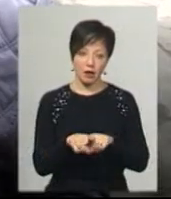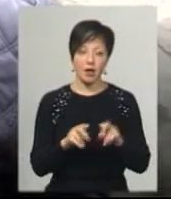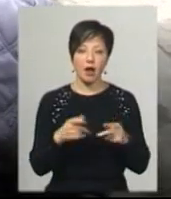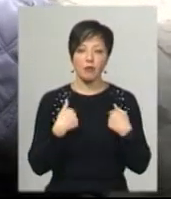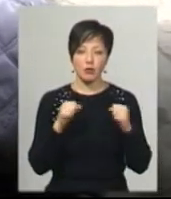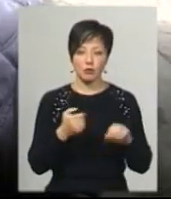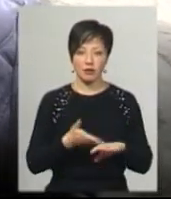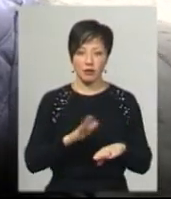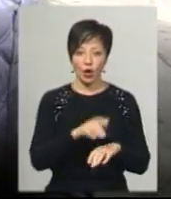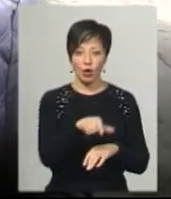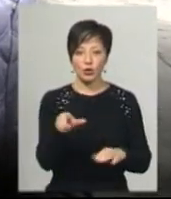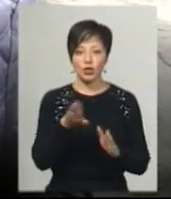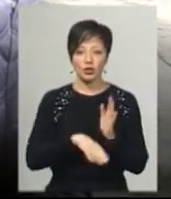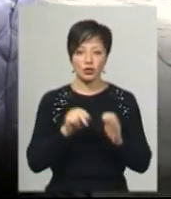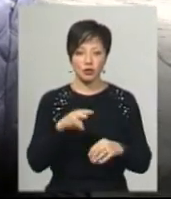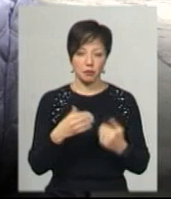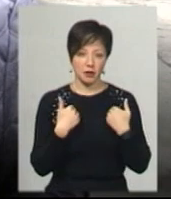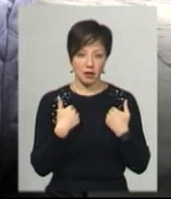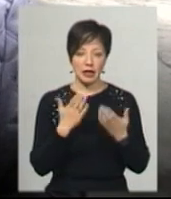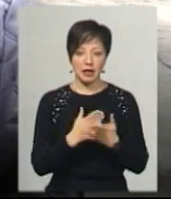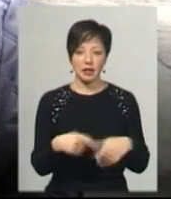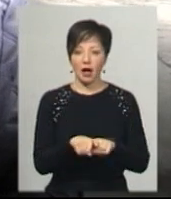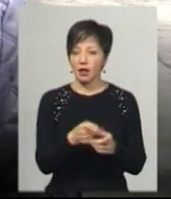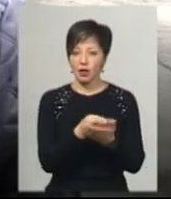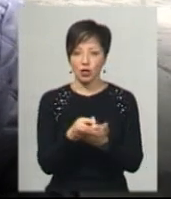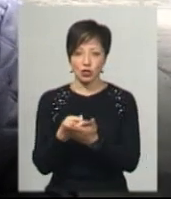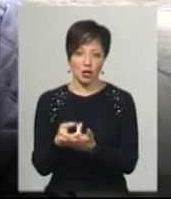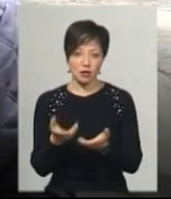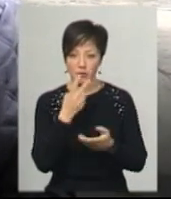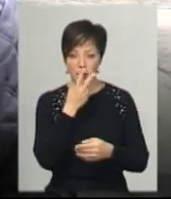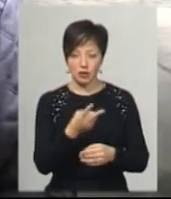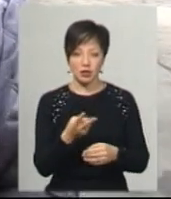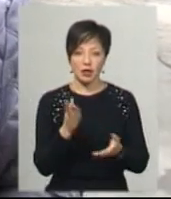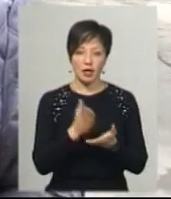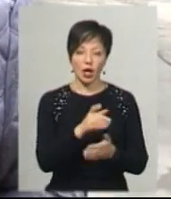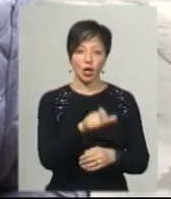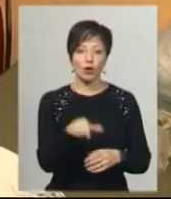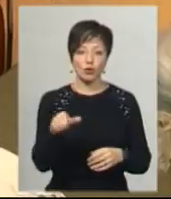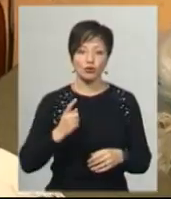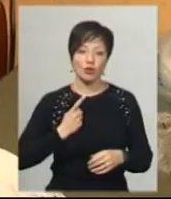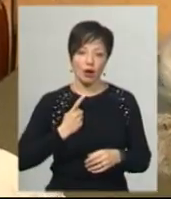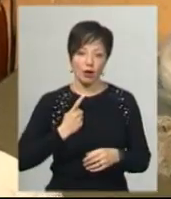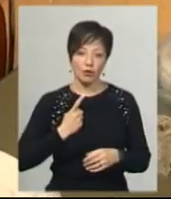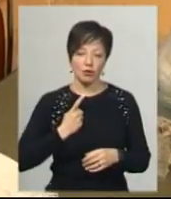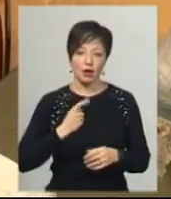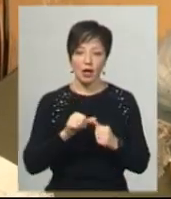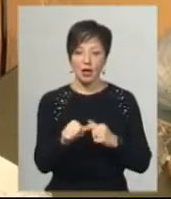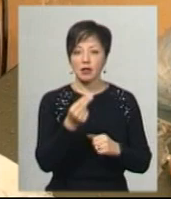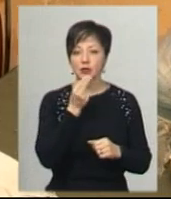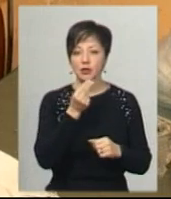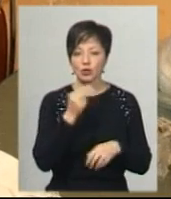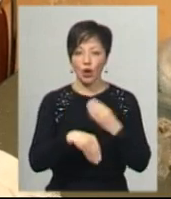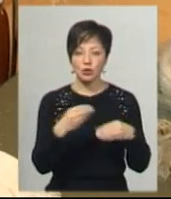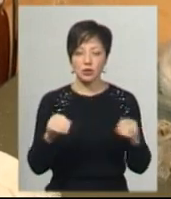мені може бути важко, як людям гірше, ніж мені. Є такі лежачі, що ви бачили, є такі люди, що чекають. Крім їжі, волонтери